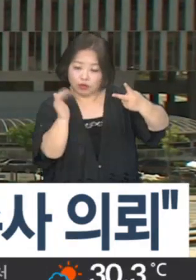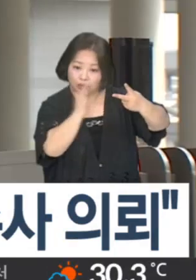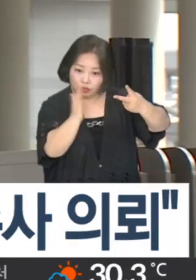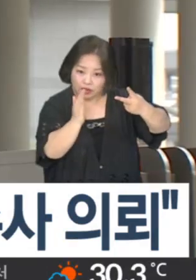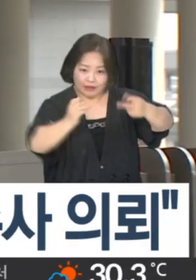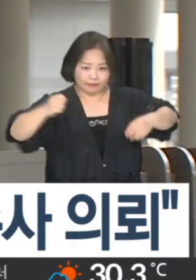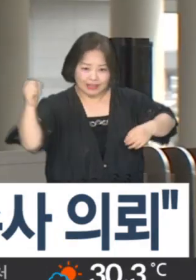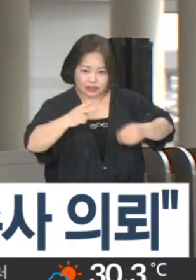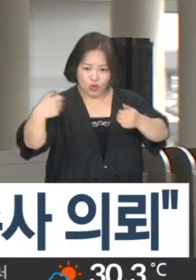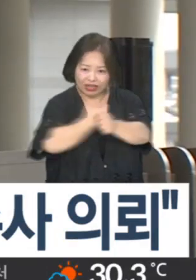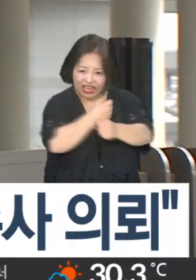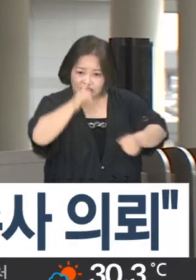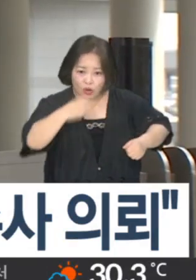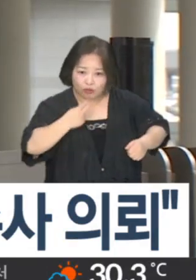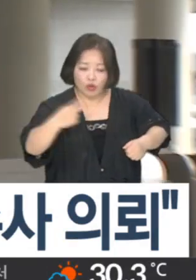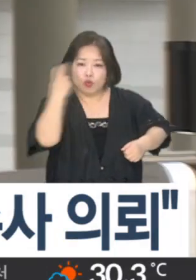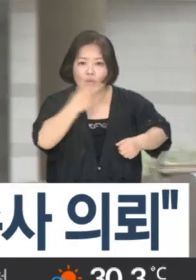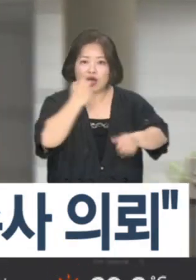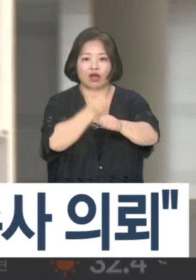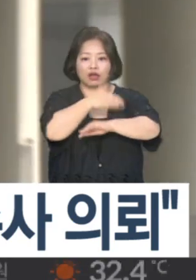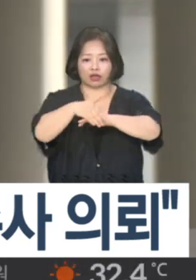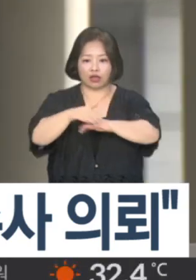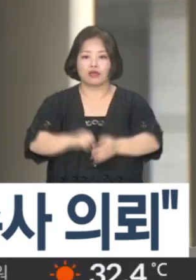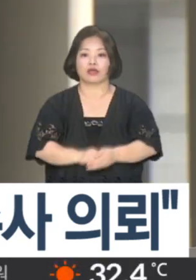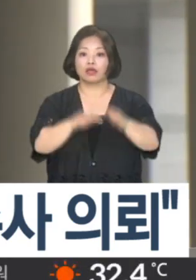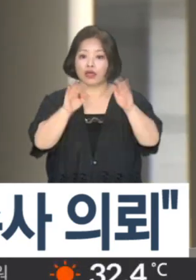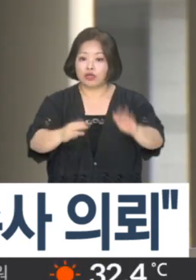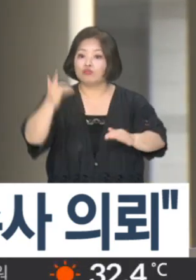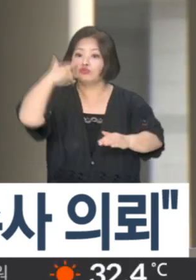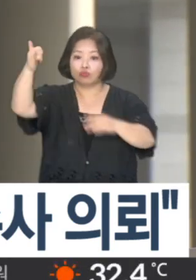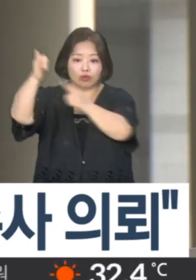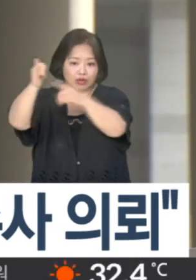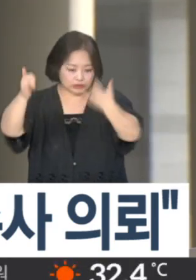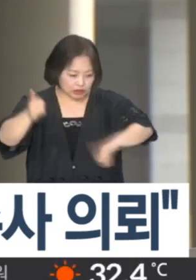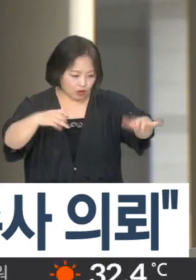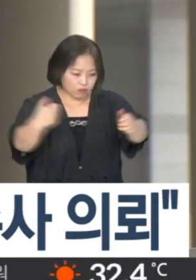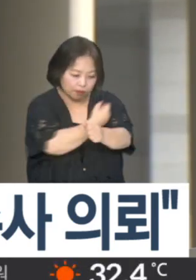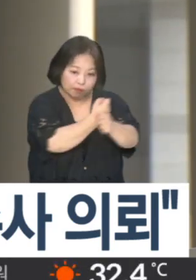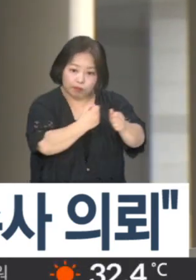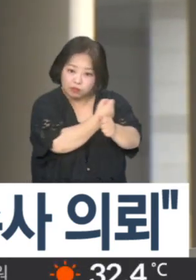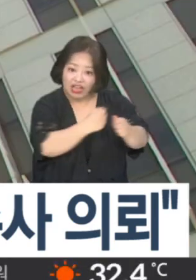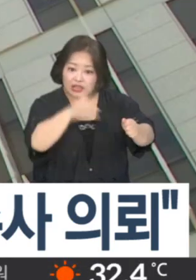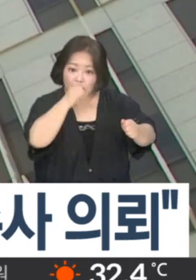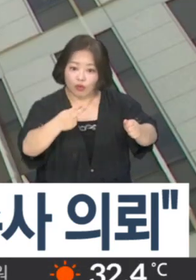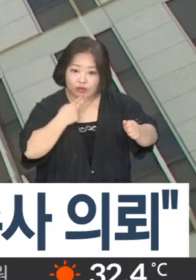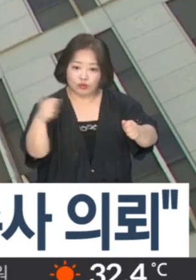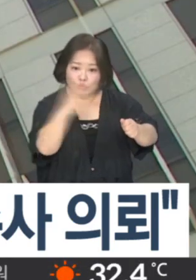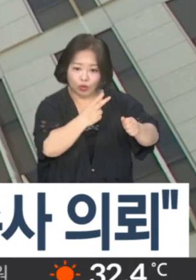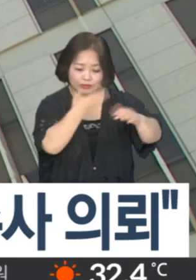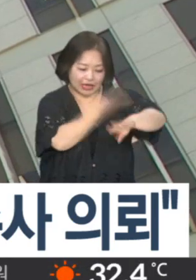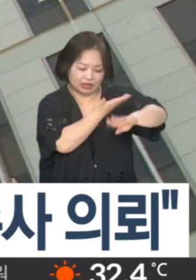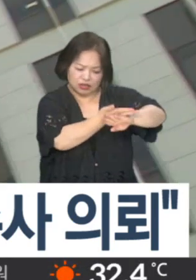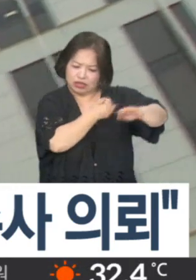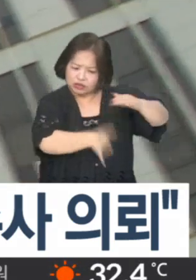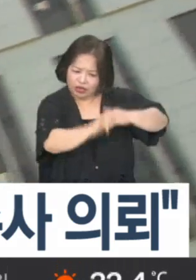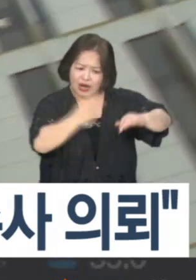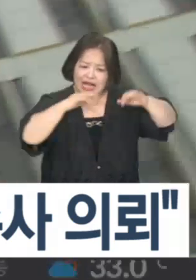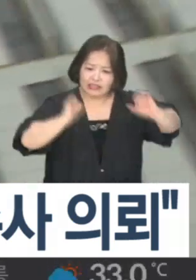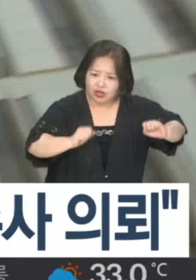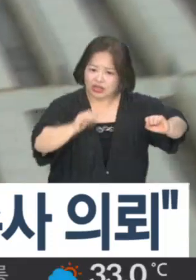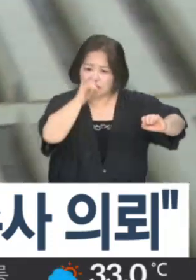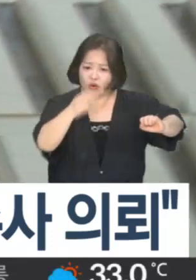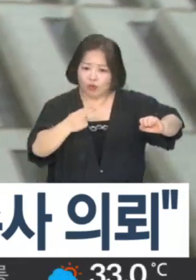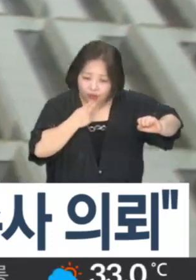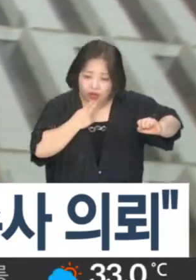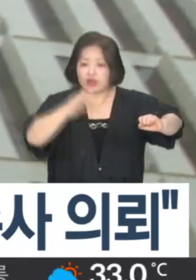들어갑니다. 복지부는 사망 아동 부모의 학대 이력과 형제 자매의 안전을 확인해 학대 의심 사례를 경찰에